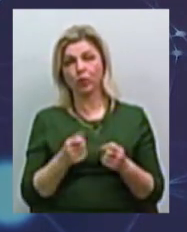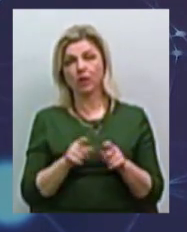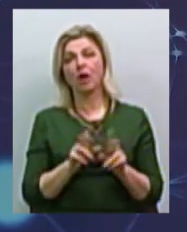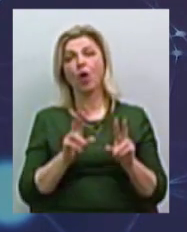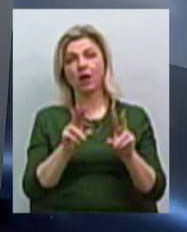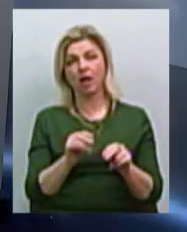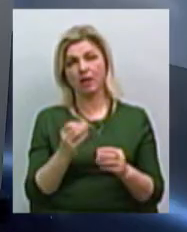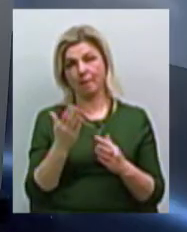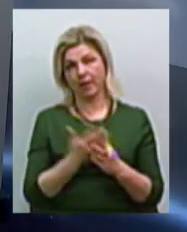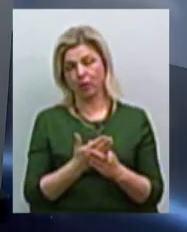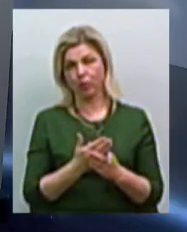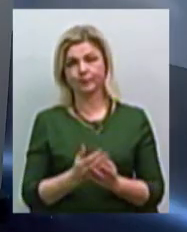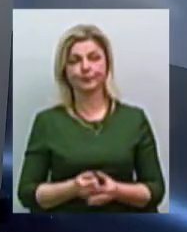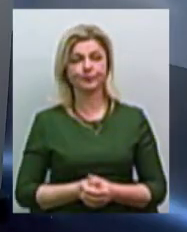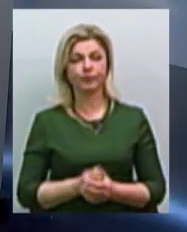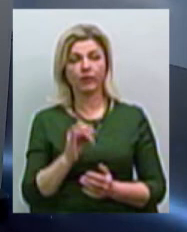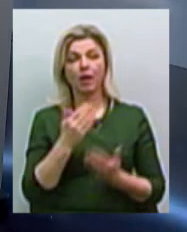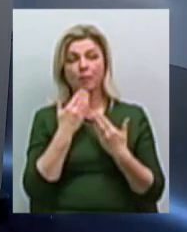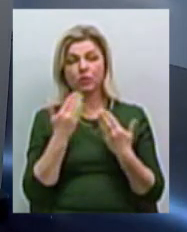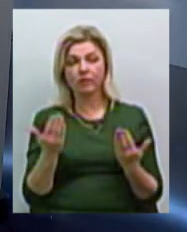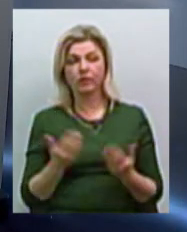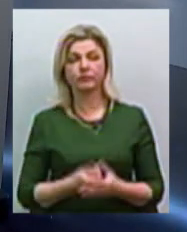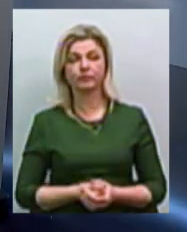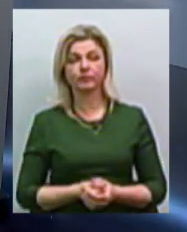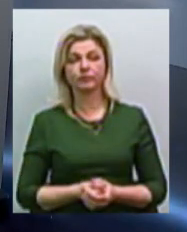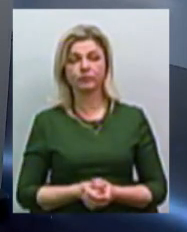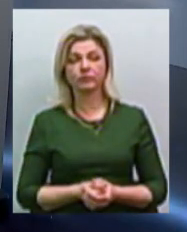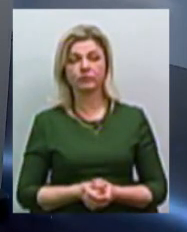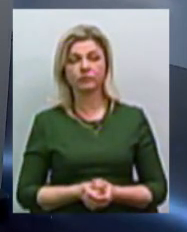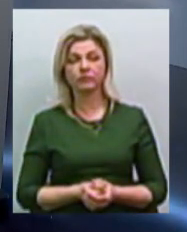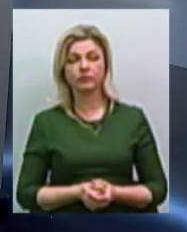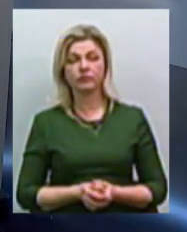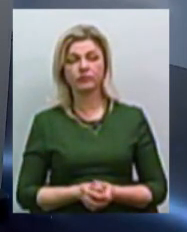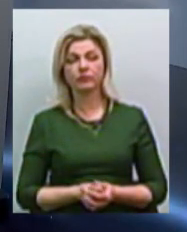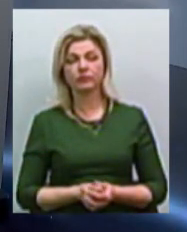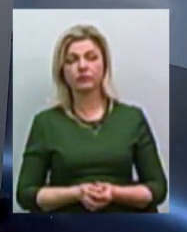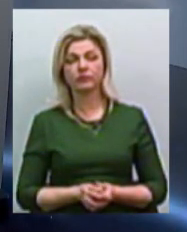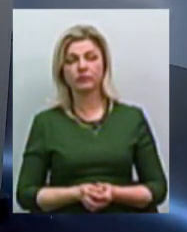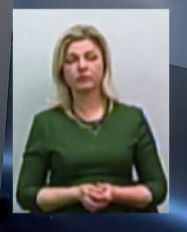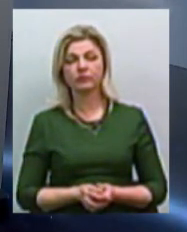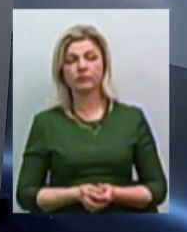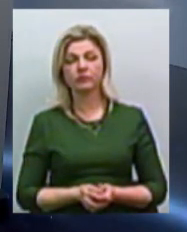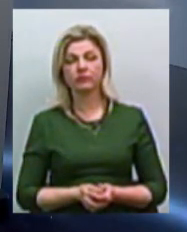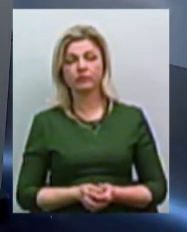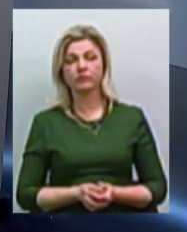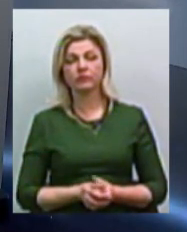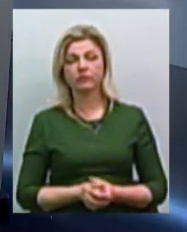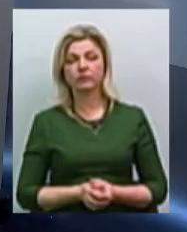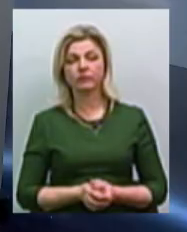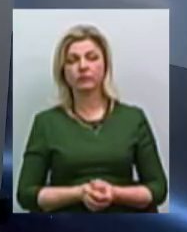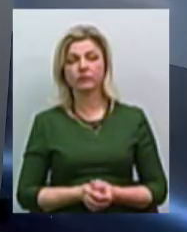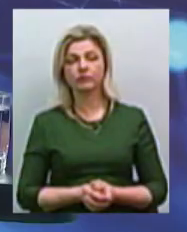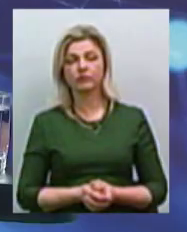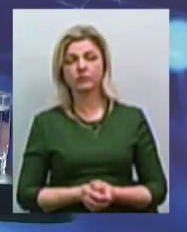пільгу. Ну і наостанок, я так розумію, хотіла б звернутися до... Ні, в нас є ще кілька хвилин. Ще в нас є кілька хвилин. Не поспішайте, Оксана.